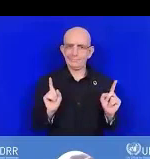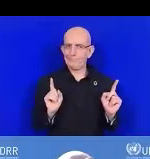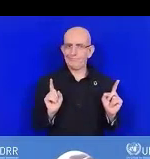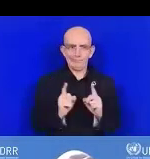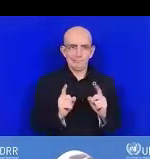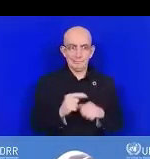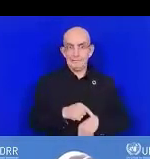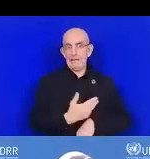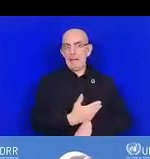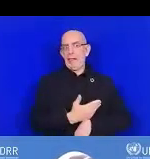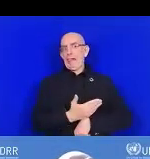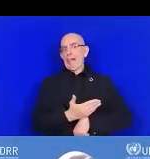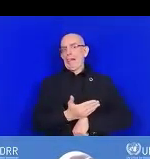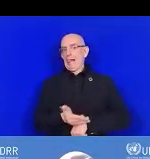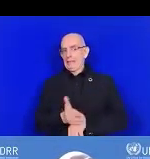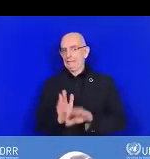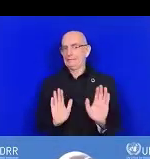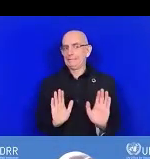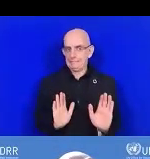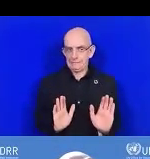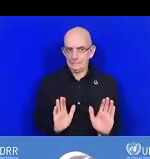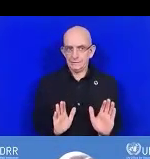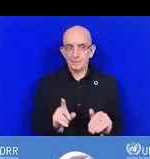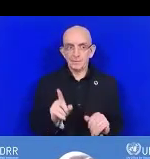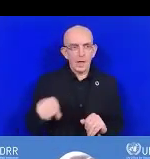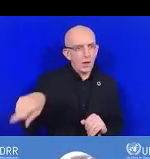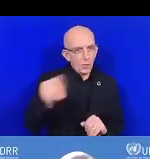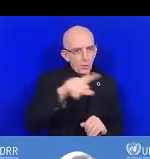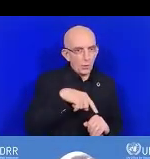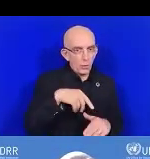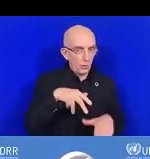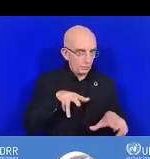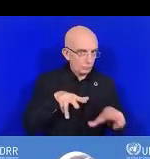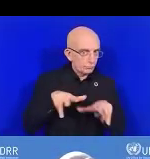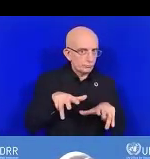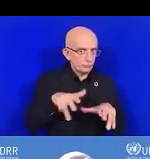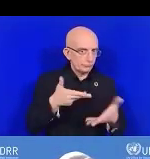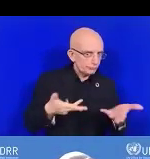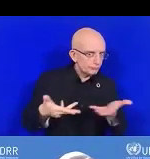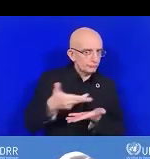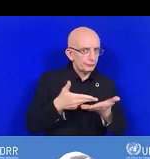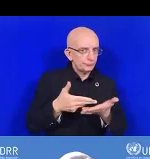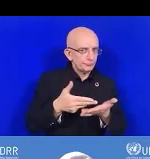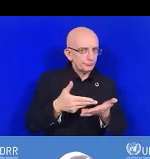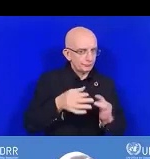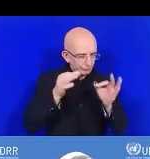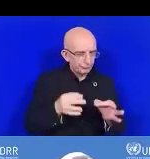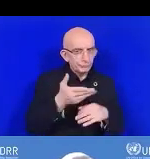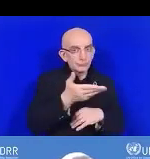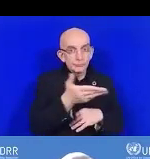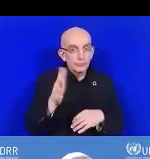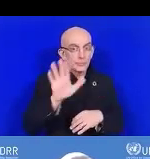lorsque vous participez dans cet atelier, rassurez-vous que votre lieu